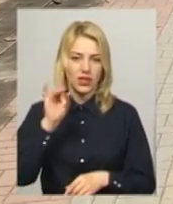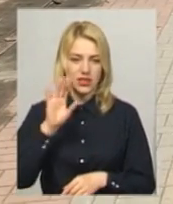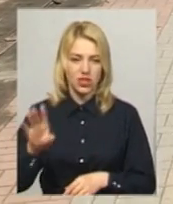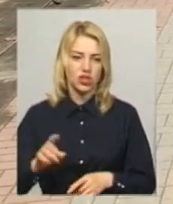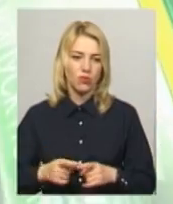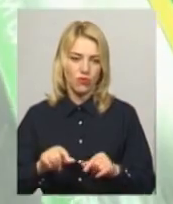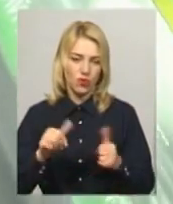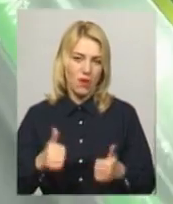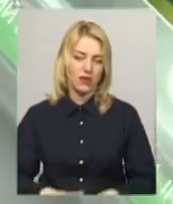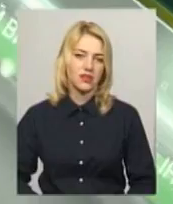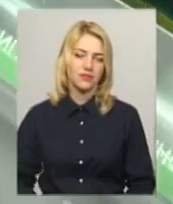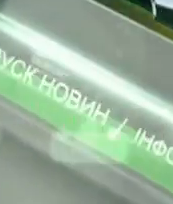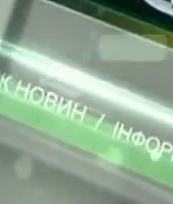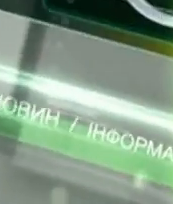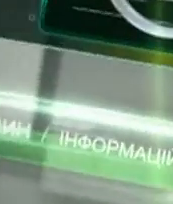форматі.